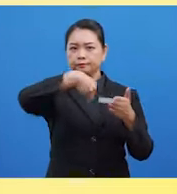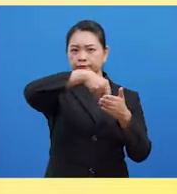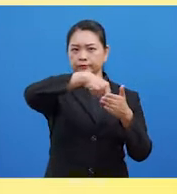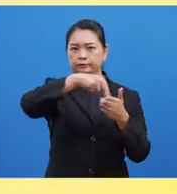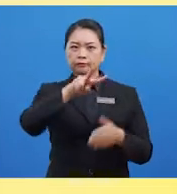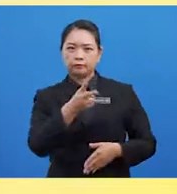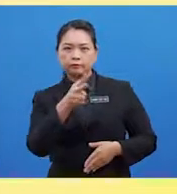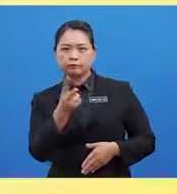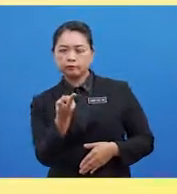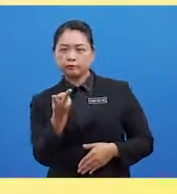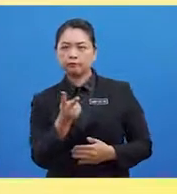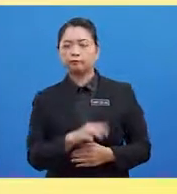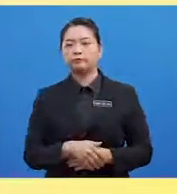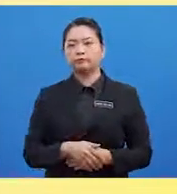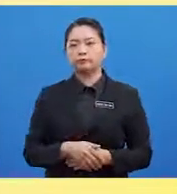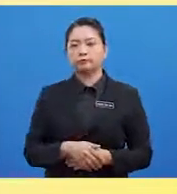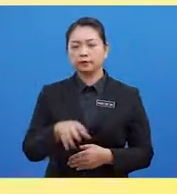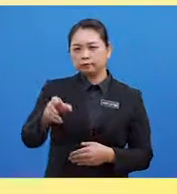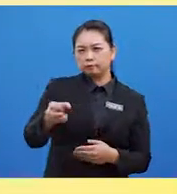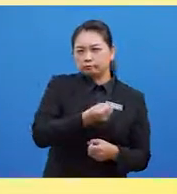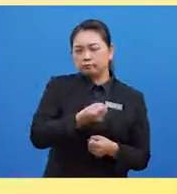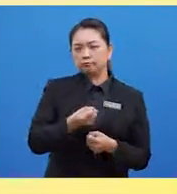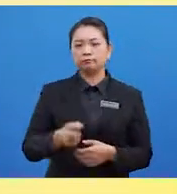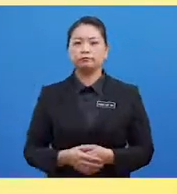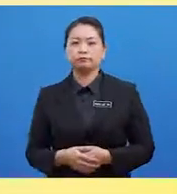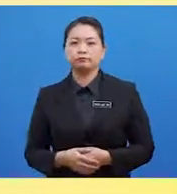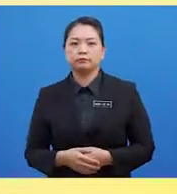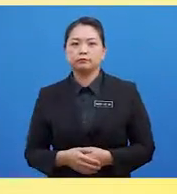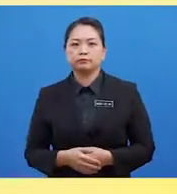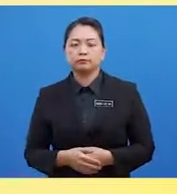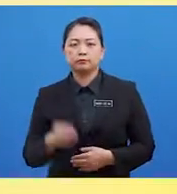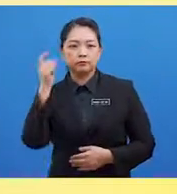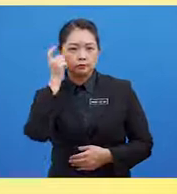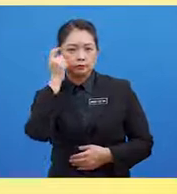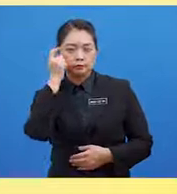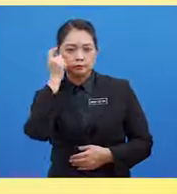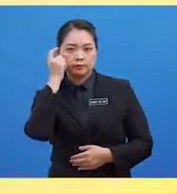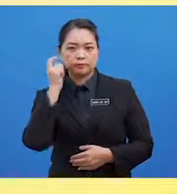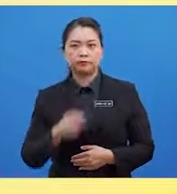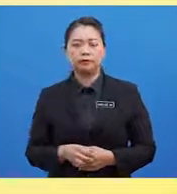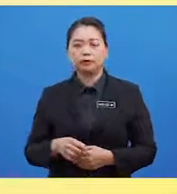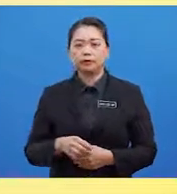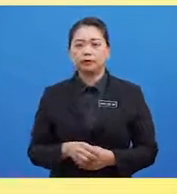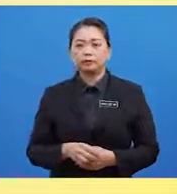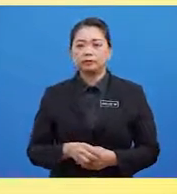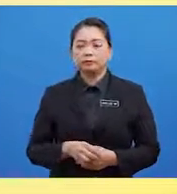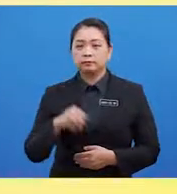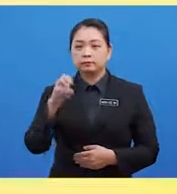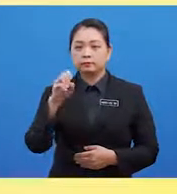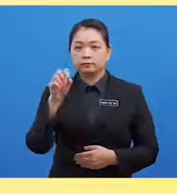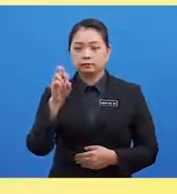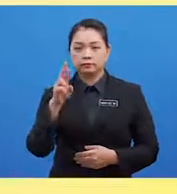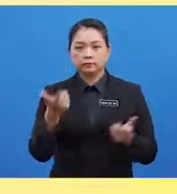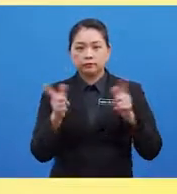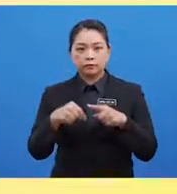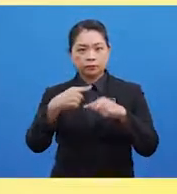Bergolek Melantun Dan Menarik Kesedaran Persepsi Motor Berlaku Apabila Kanak